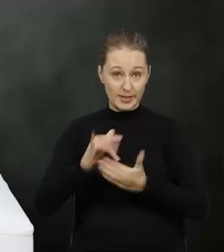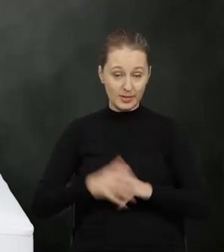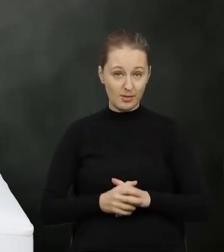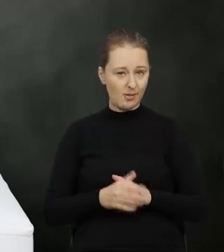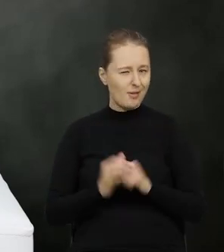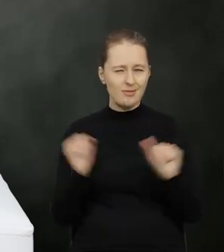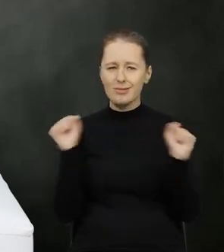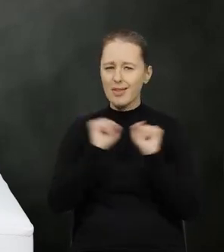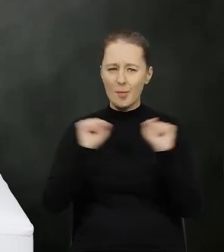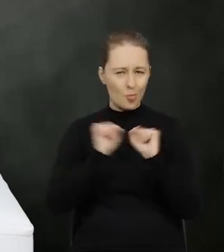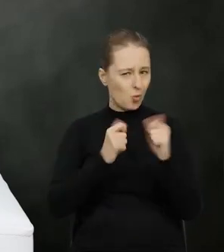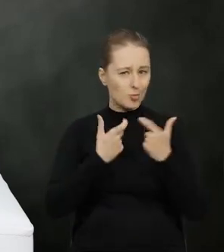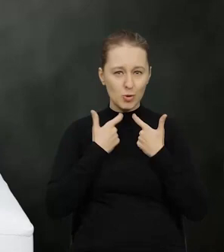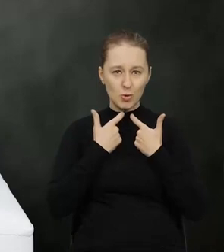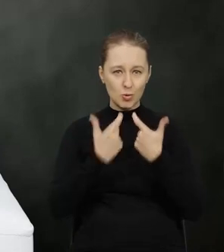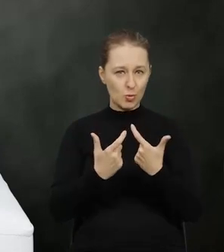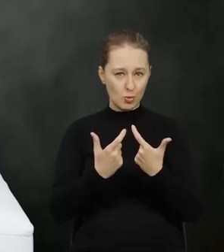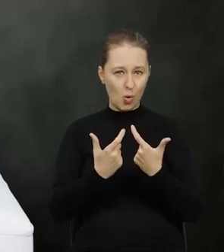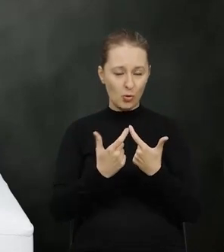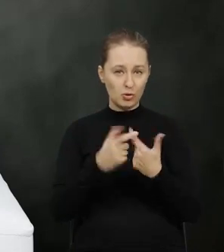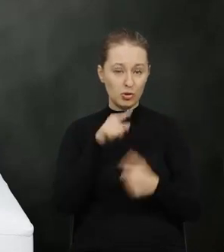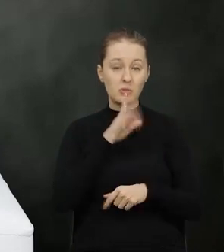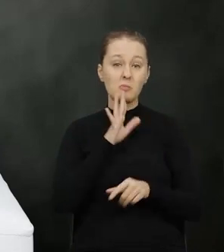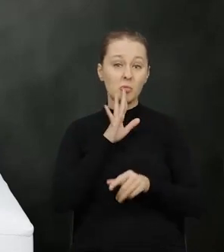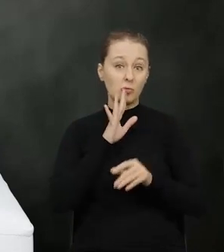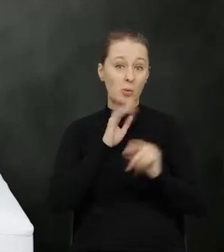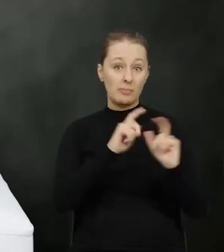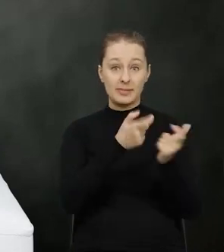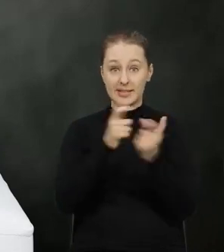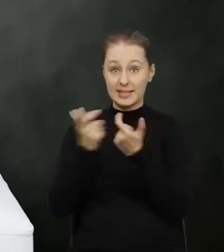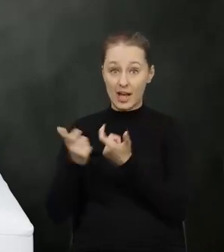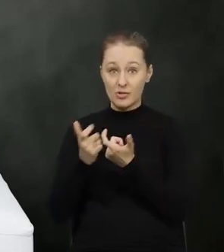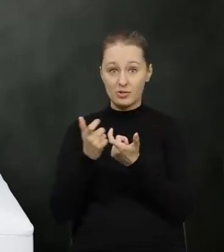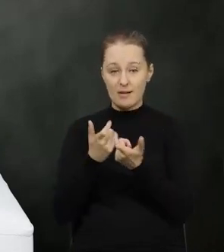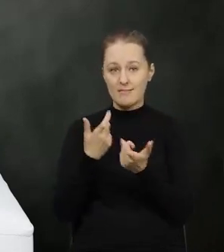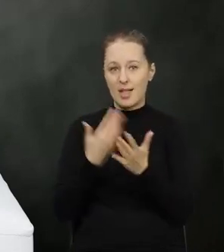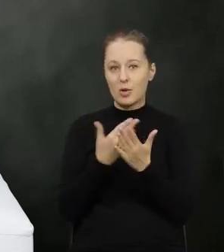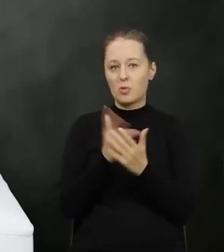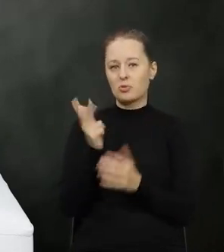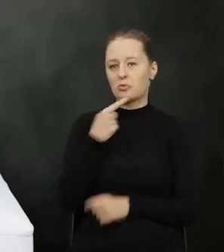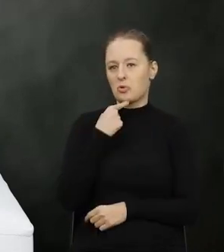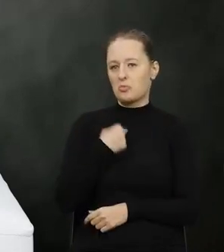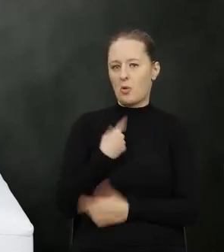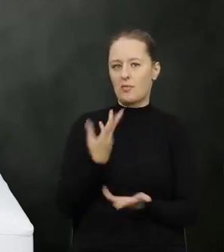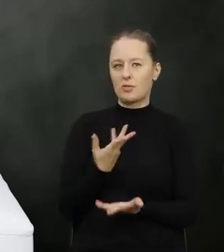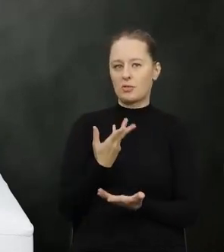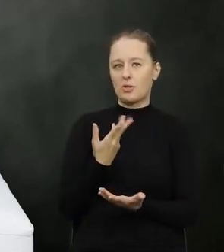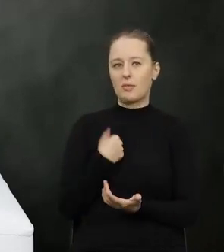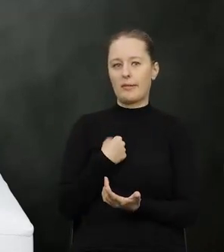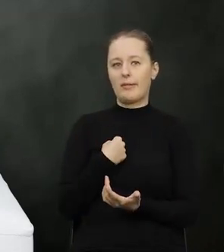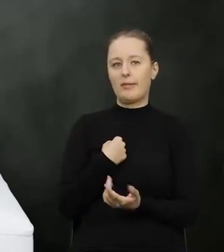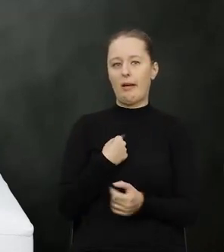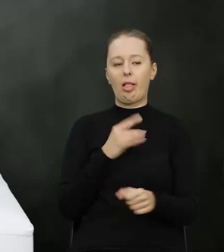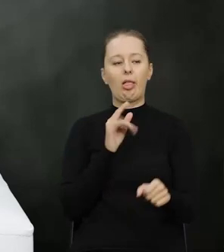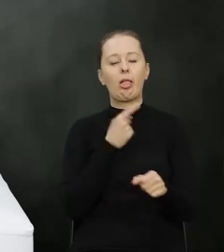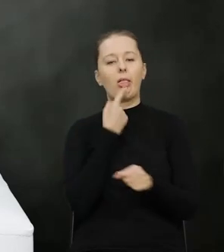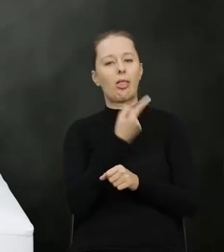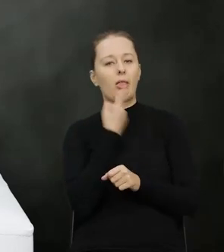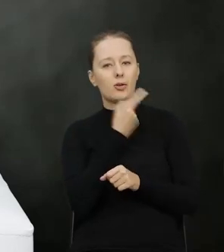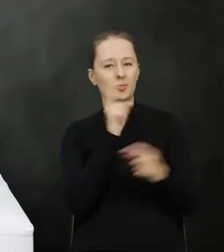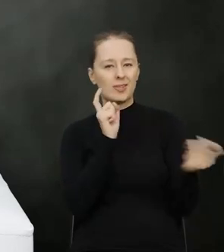środowiska nie bójmy się zgłaszać tego typu zdarzeń tylko dlatego że ktoś powie że donosimy na